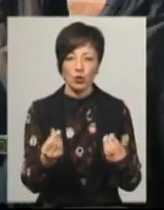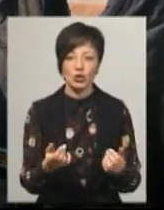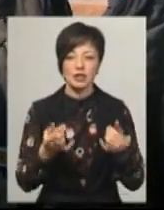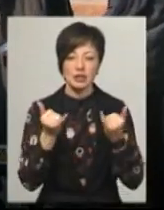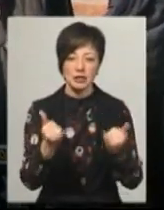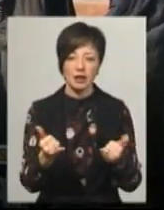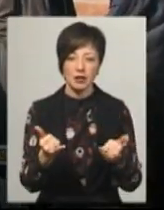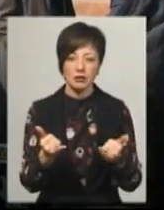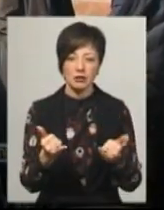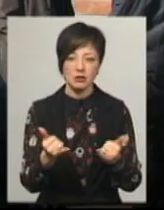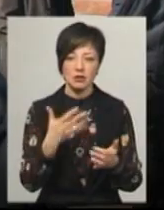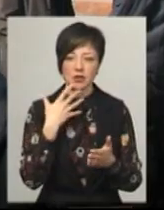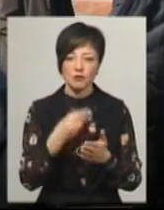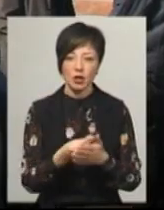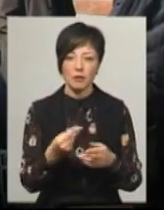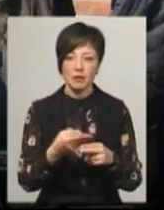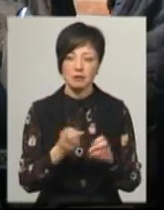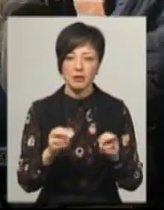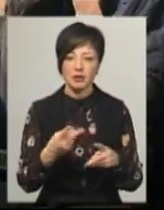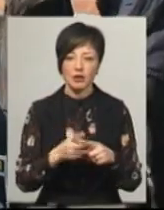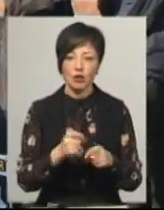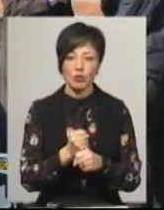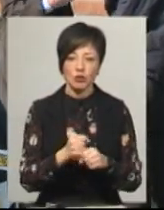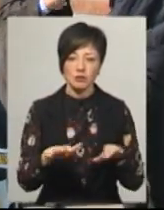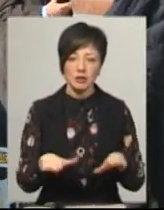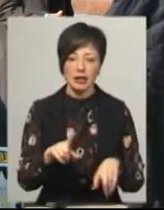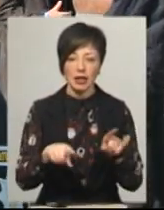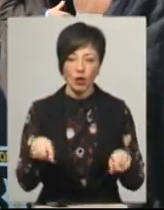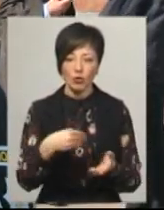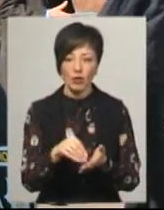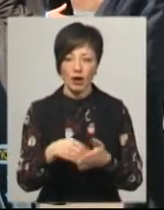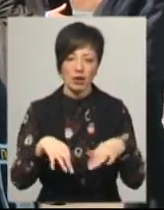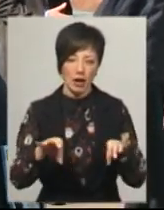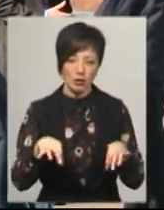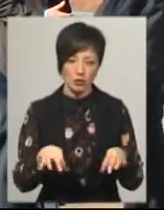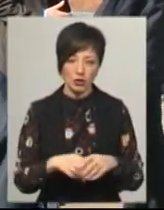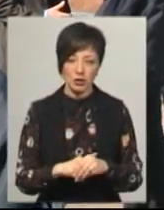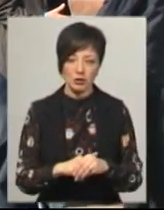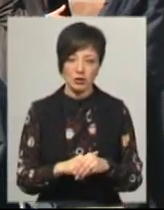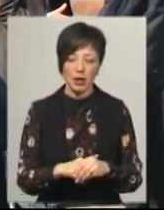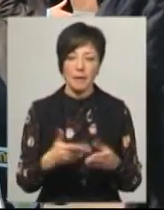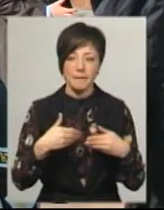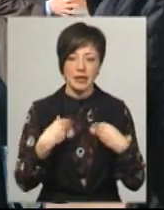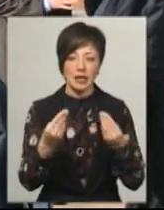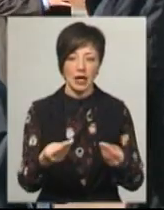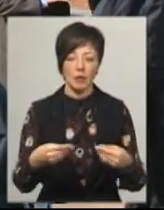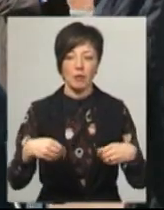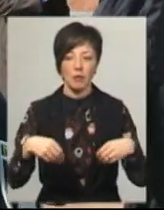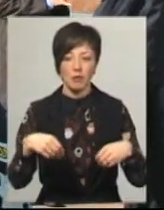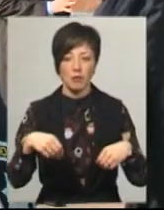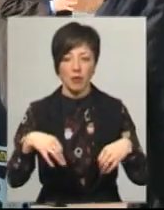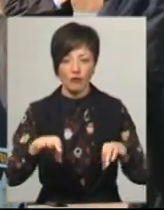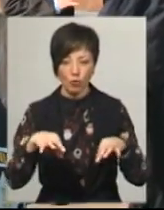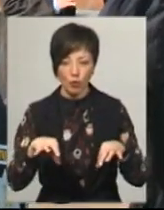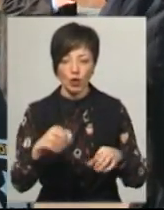своєї безпеки, це робоче місце, деякі громади купляють автотранспорт. Тобто ми даємо машину, ми